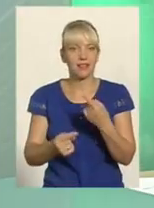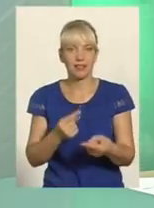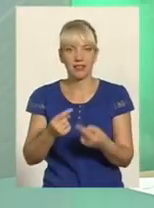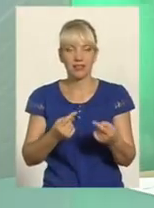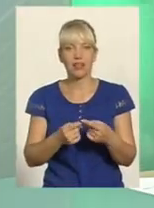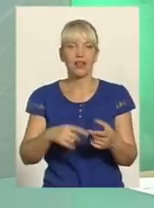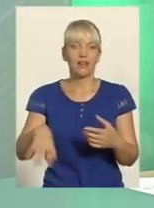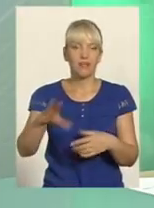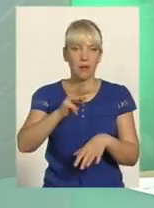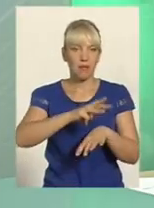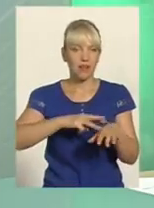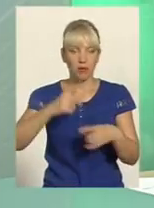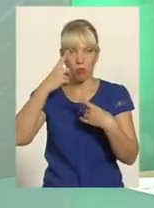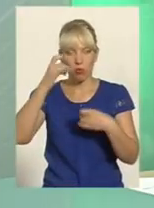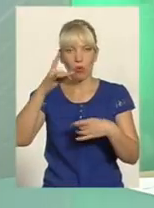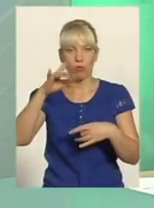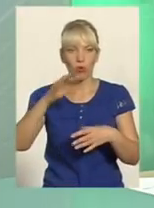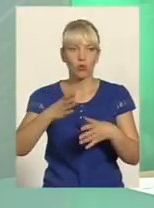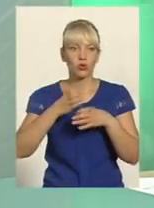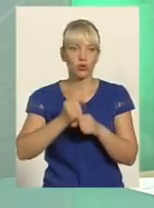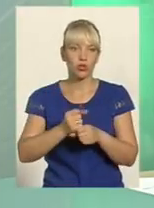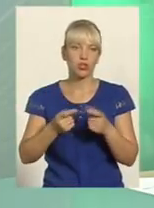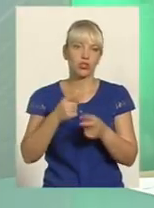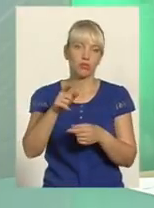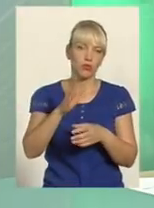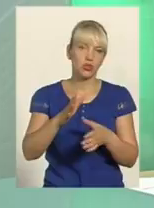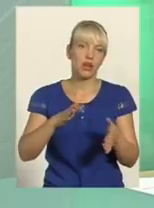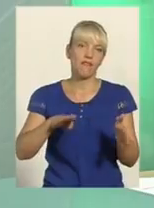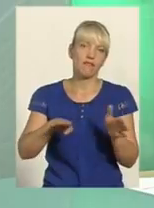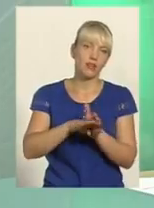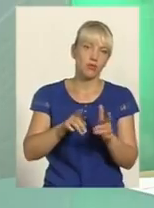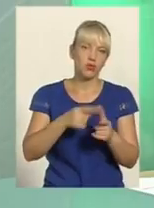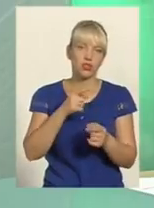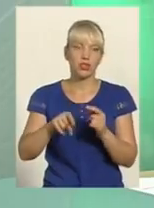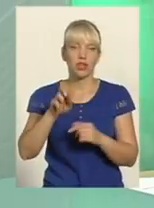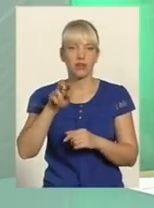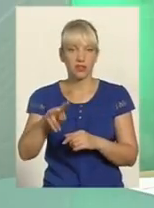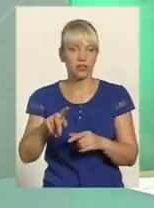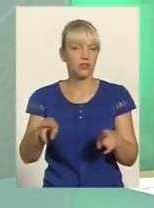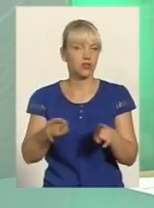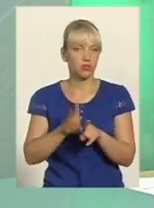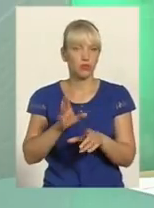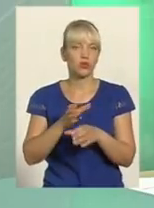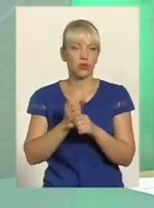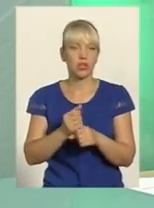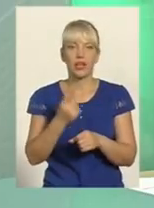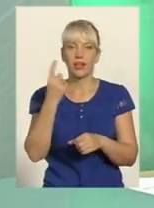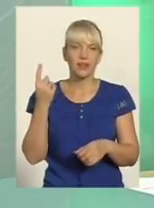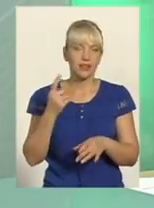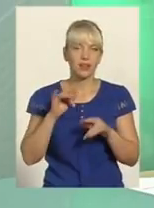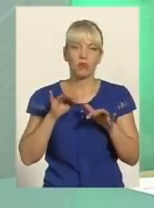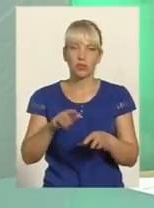скорочення І чи ти будеш на лікарняному, чи ти будеш в відпустці Єдиний процес – це доказати своїми